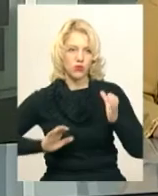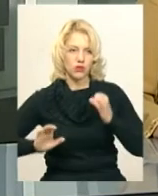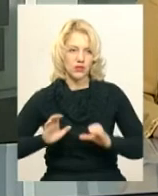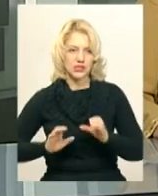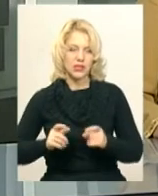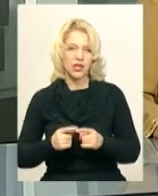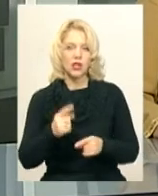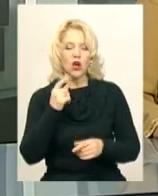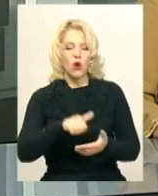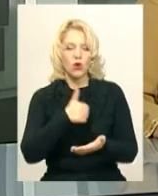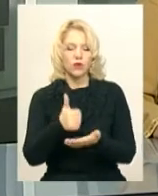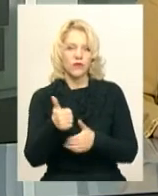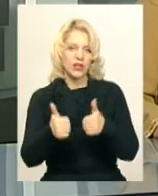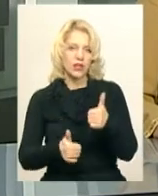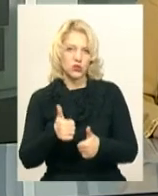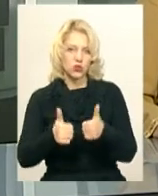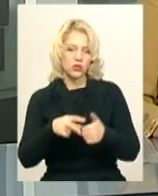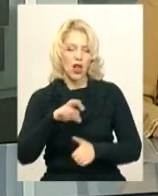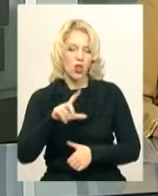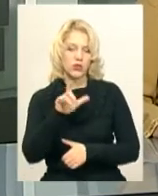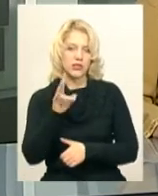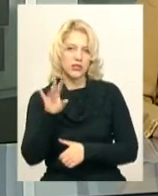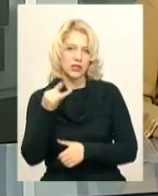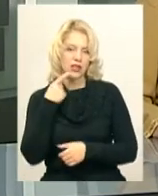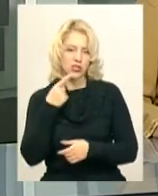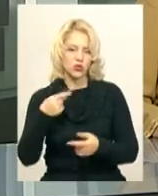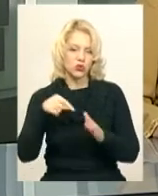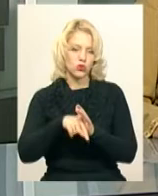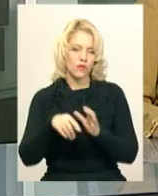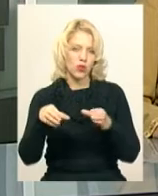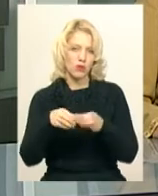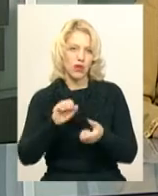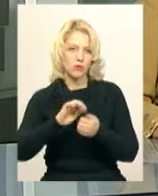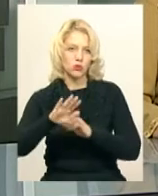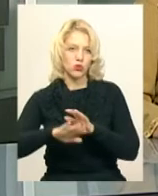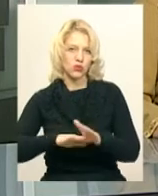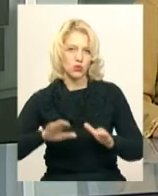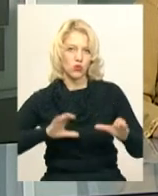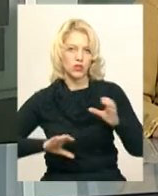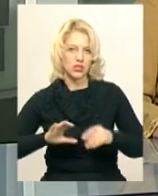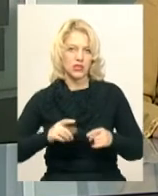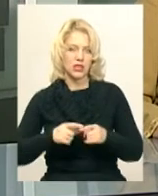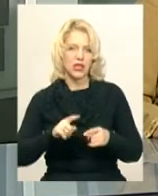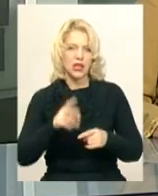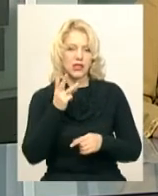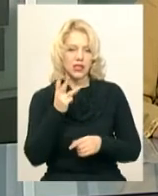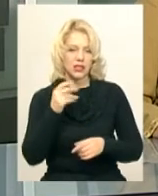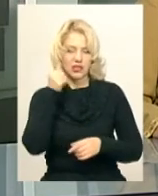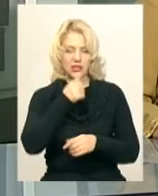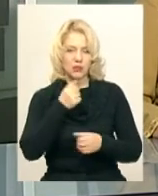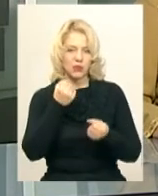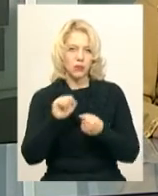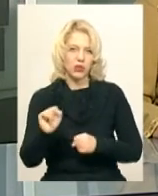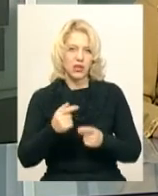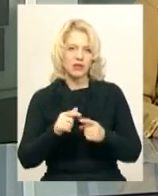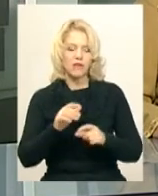Головний суддя змагань Сергій Лузінський каже, стосовно команди Кам'янець-Подільського університету, то вона третій рік перемагає в студентській